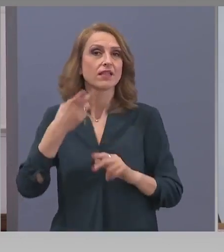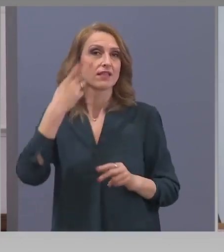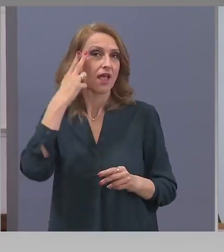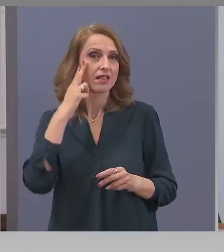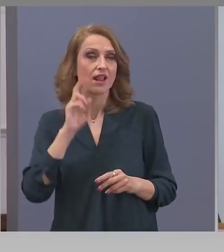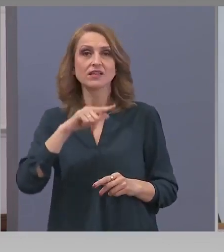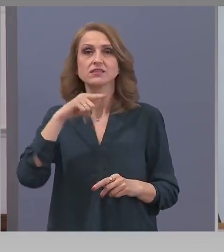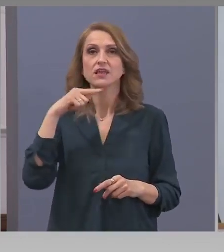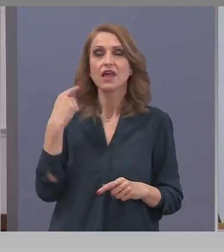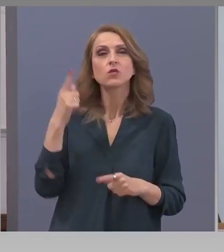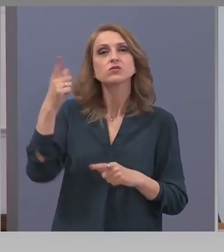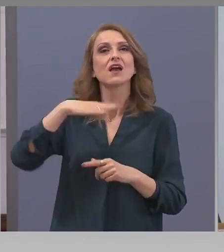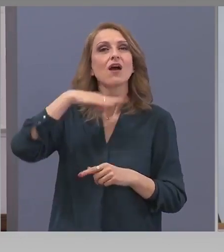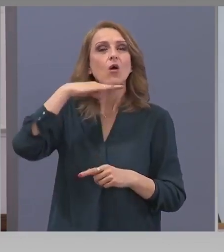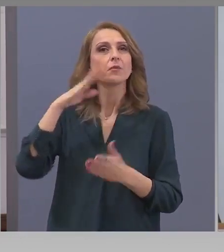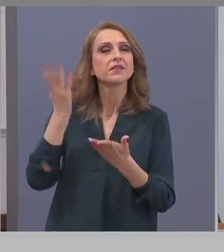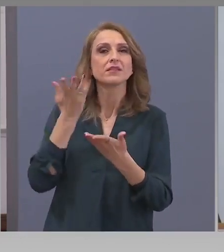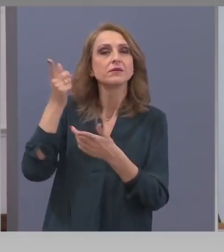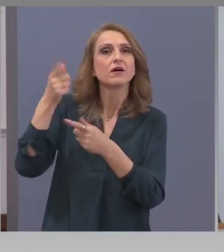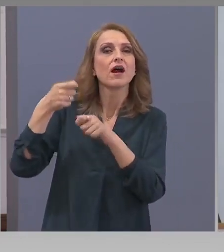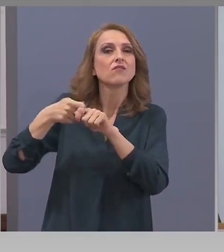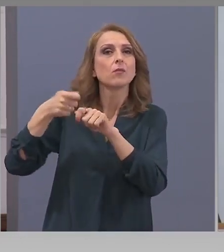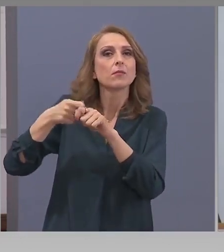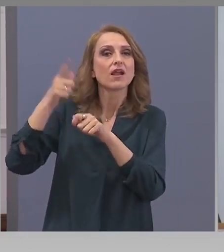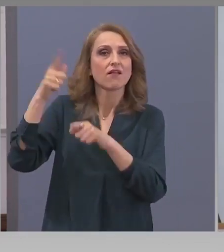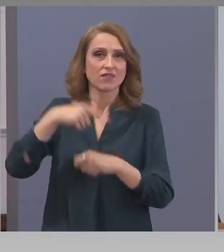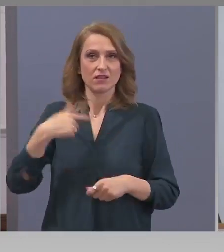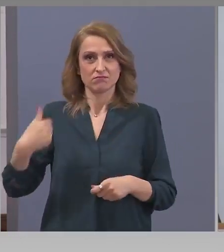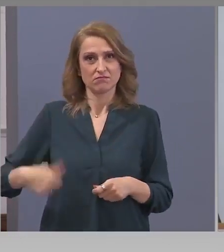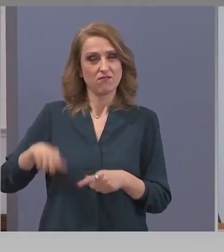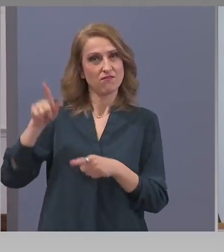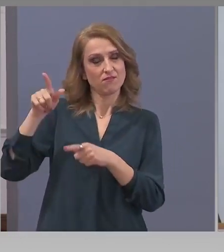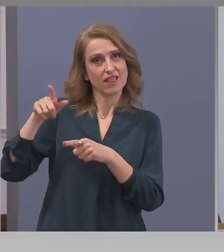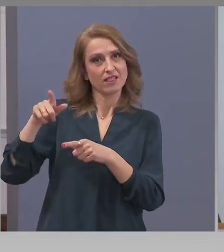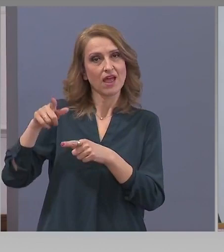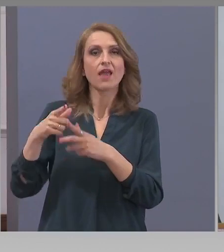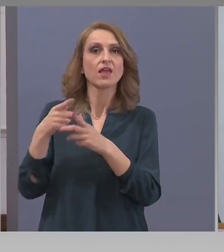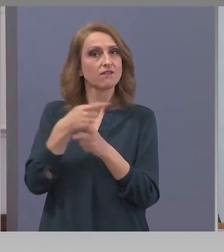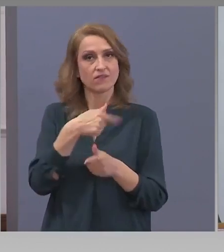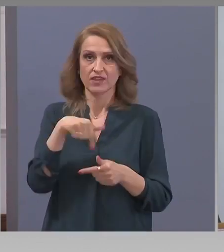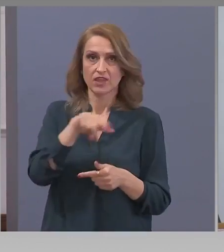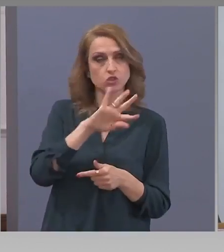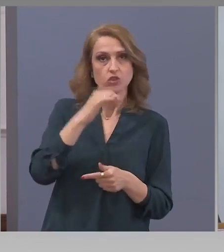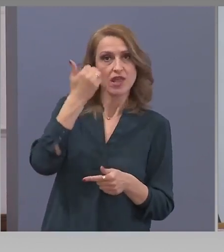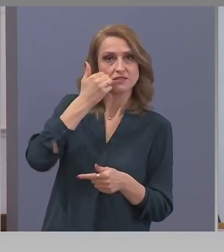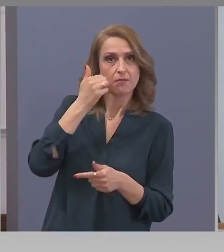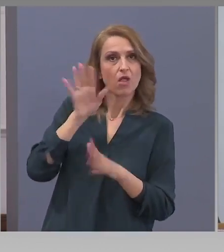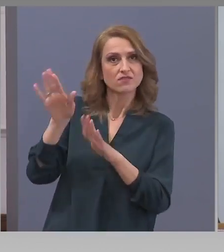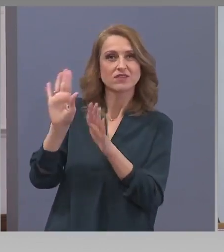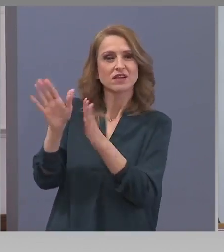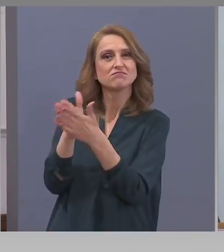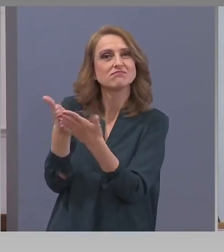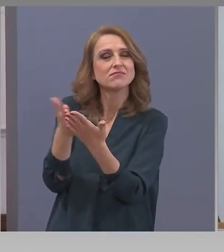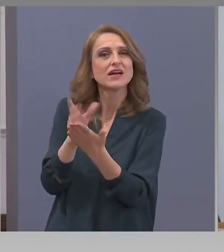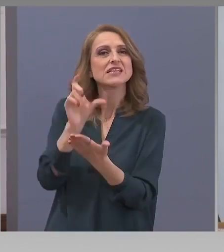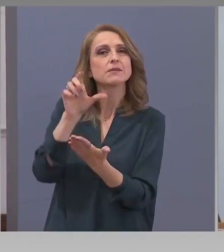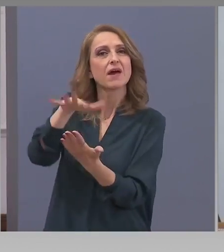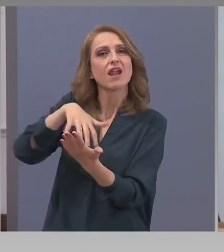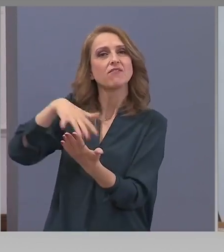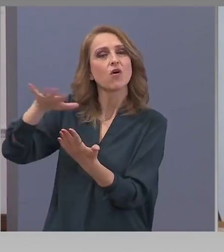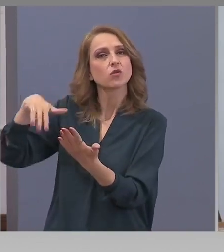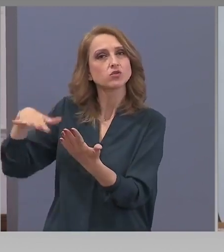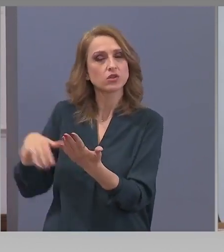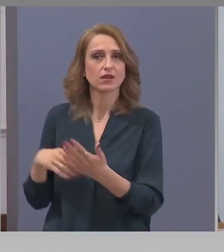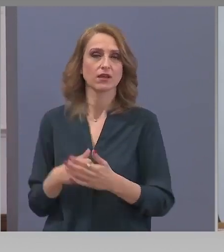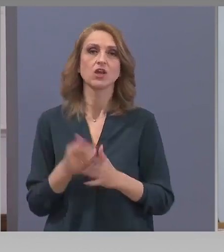използвате ли опита в тези наръчници и от фейсбук страницата ли извън брифингите ще се информираме за нещата, които сте